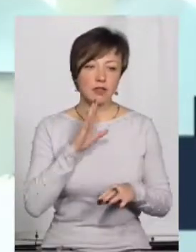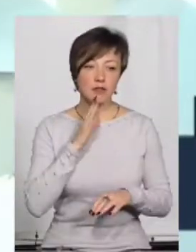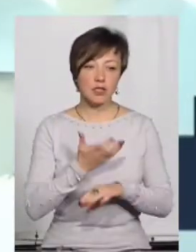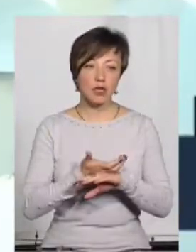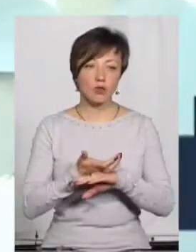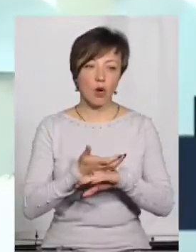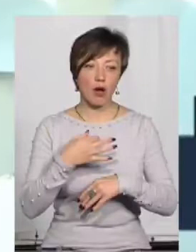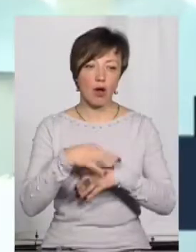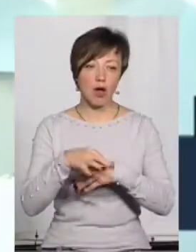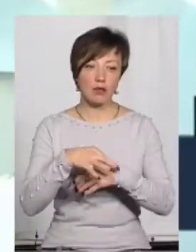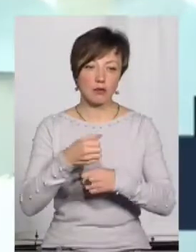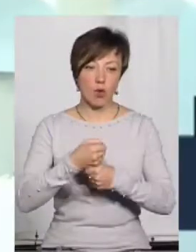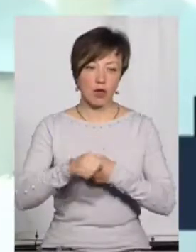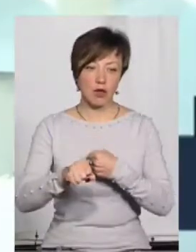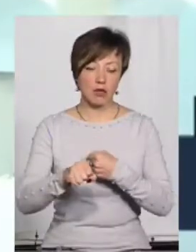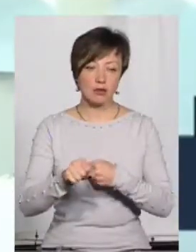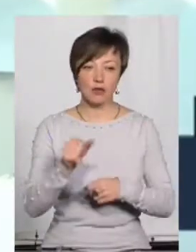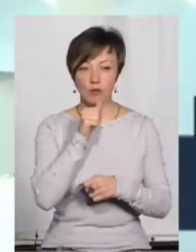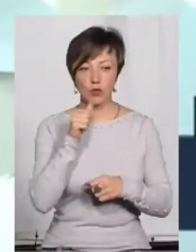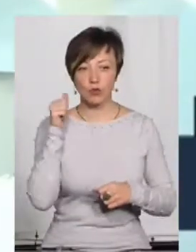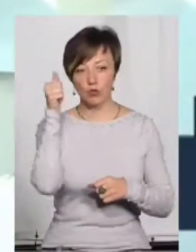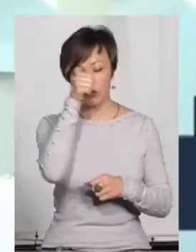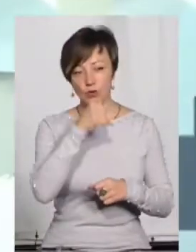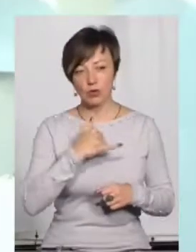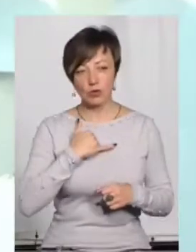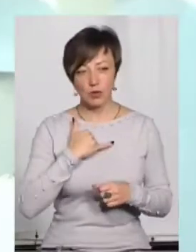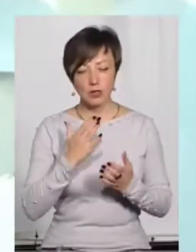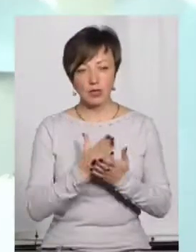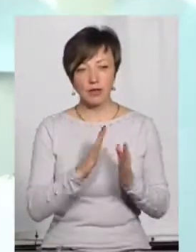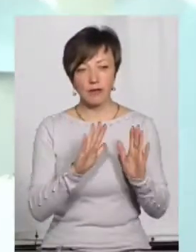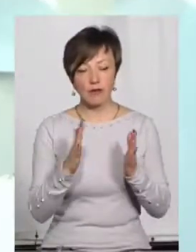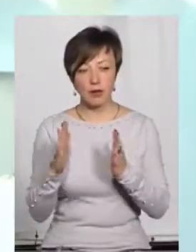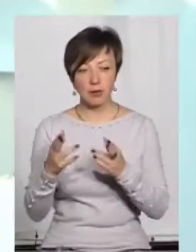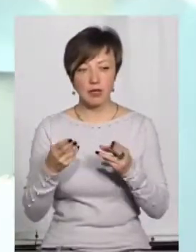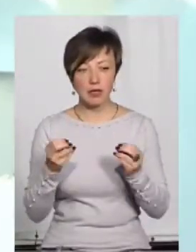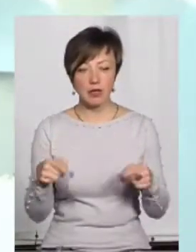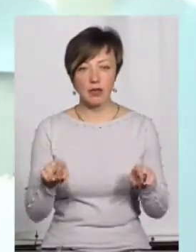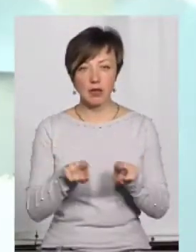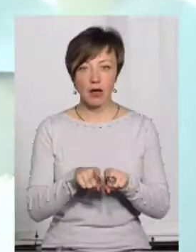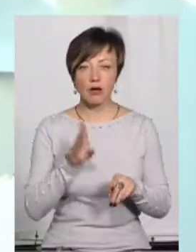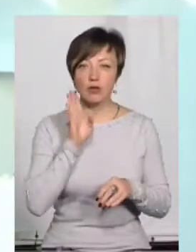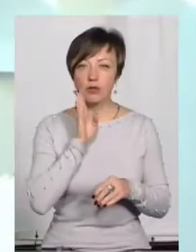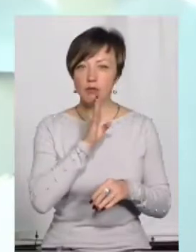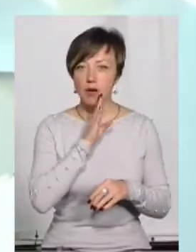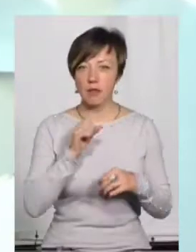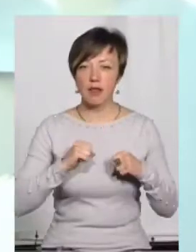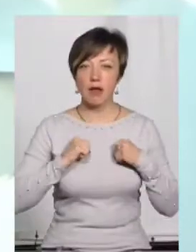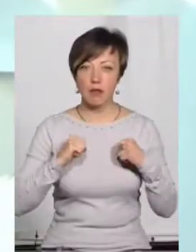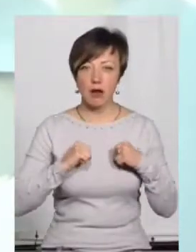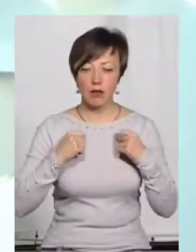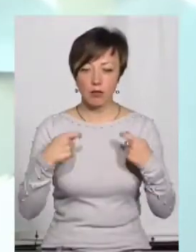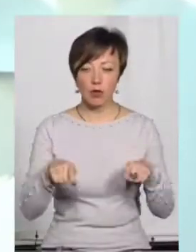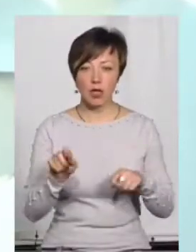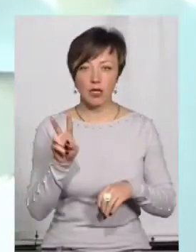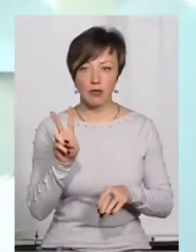сексуальну експлуатацію. І в пройшому році в нас є випадки, де також мама намагалася продати